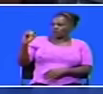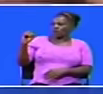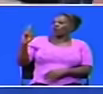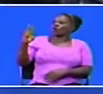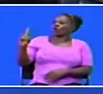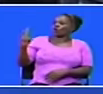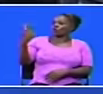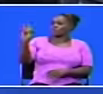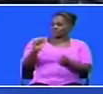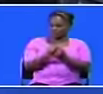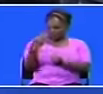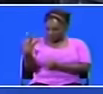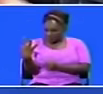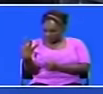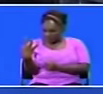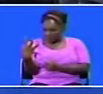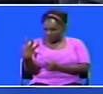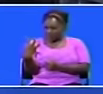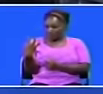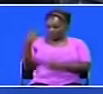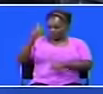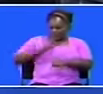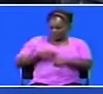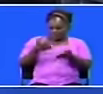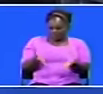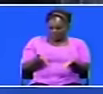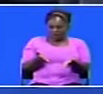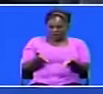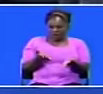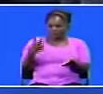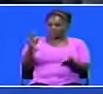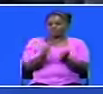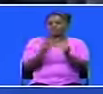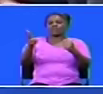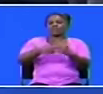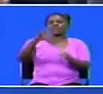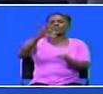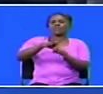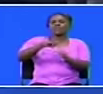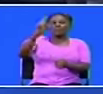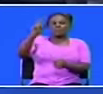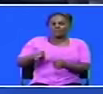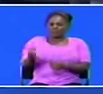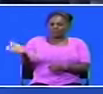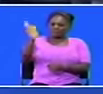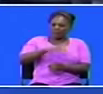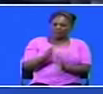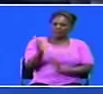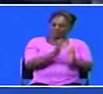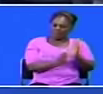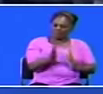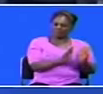ya 2013. Wakati huu tuna face elections ya 2017. Lazima tuludi kiwanjani kuinda.